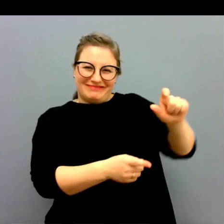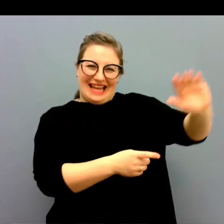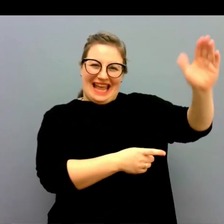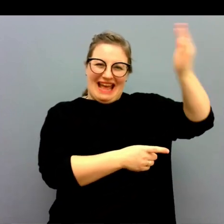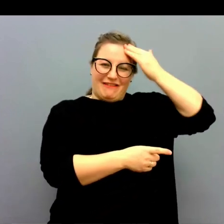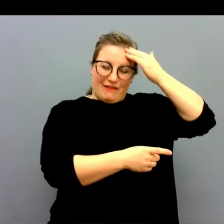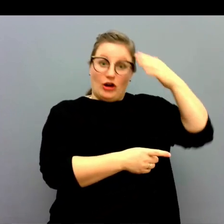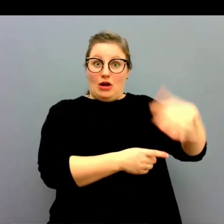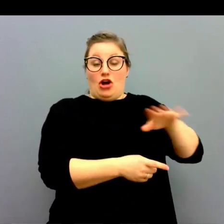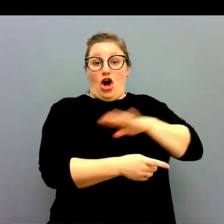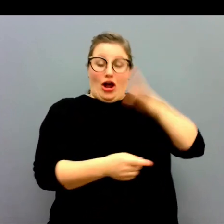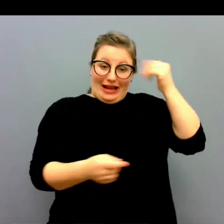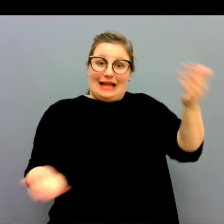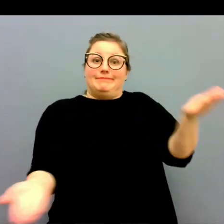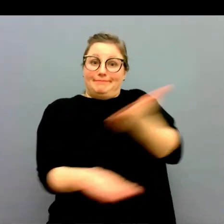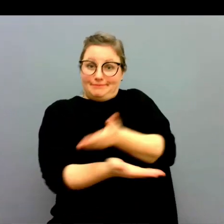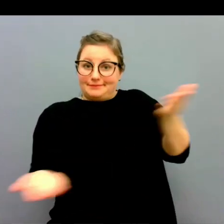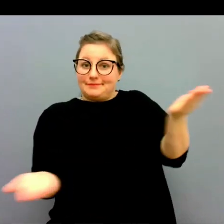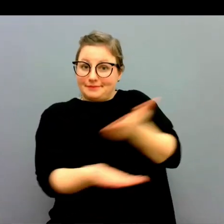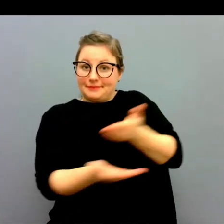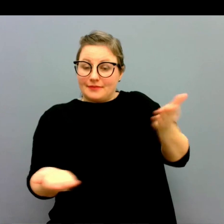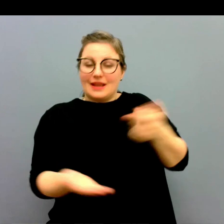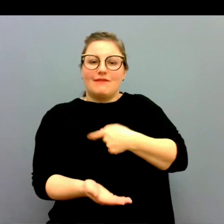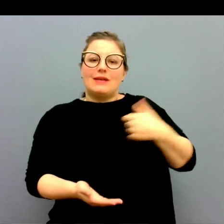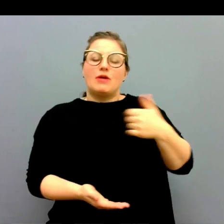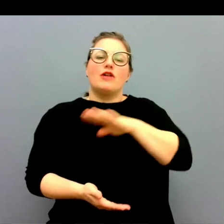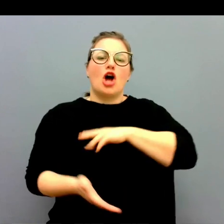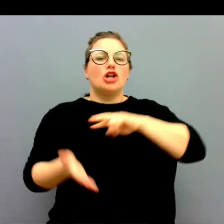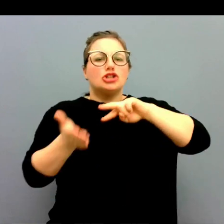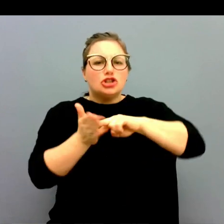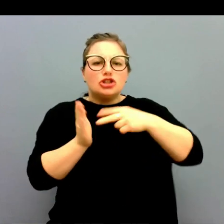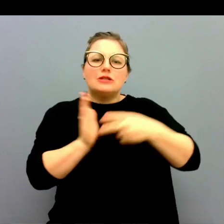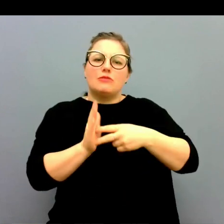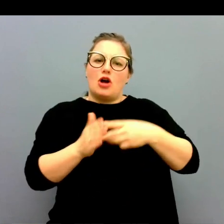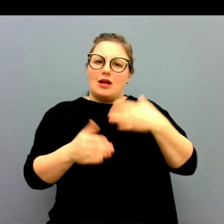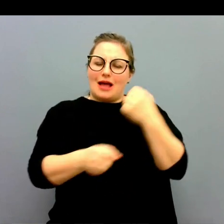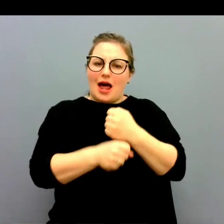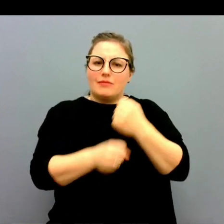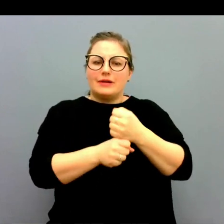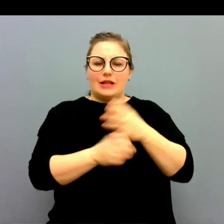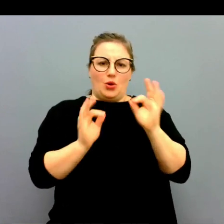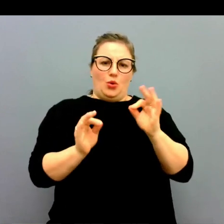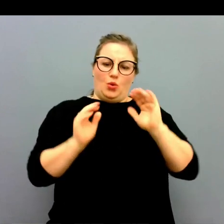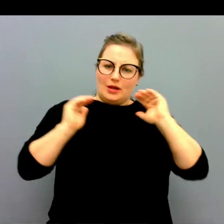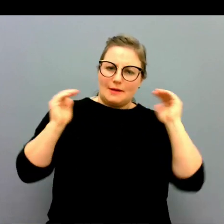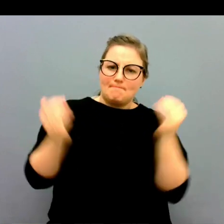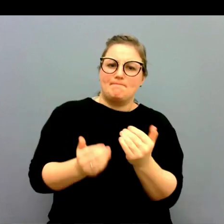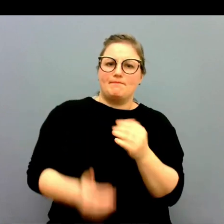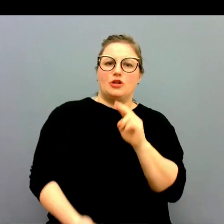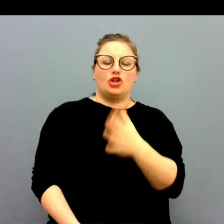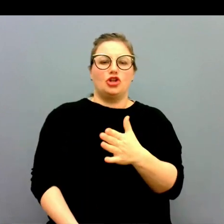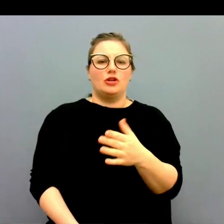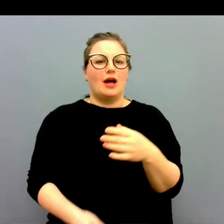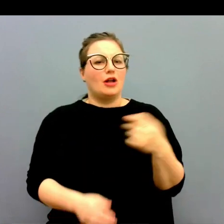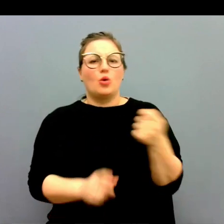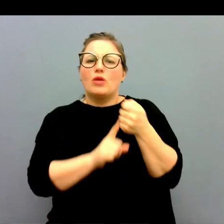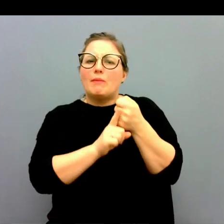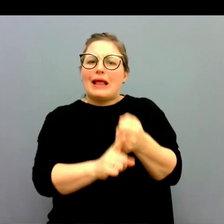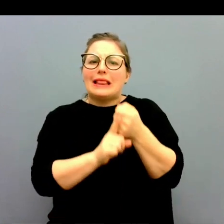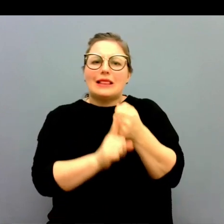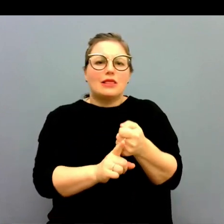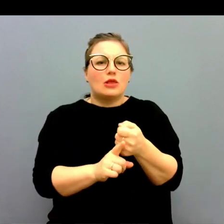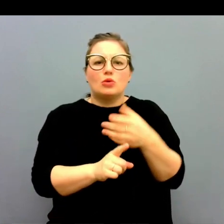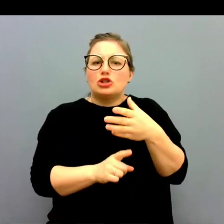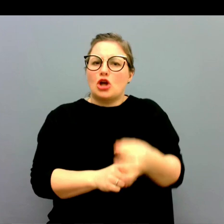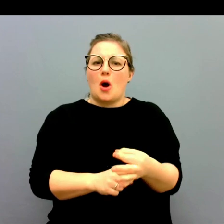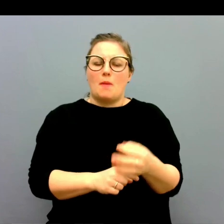har massa av erfarenhet. Så här behöver vi ett systematiskt arbete för att ta hand om de nya. Ett mentorskap